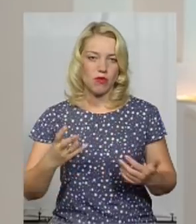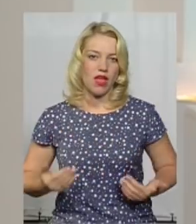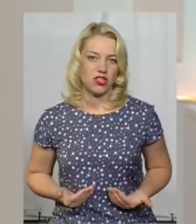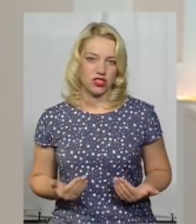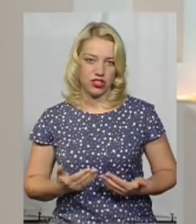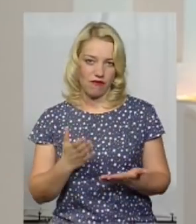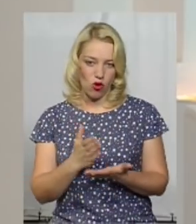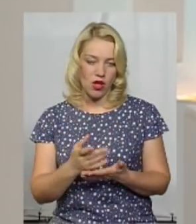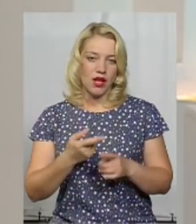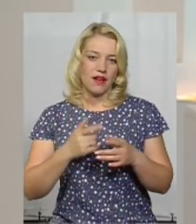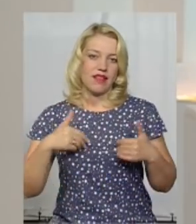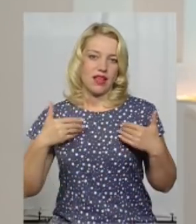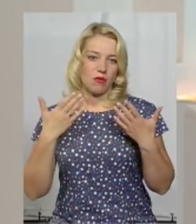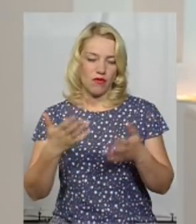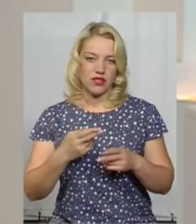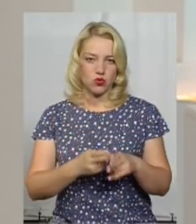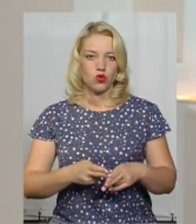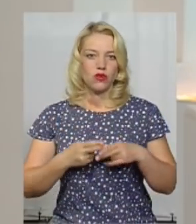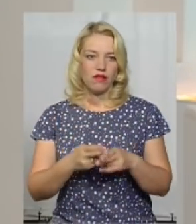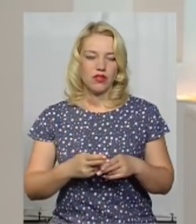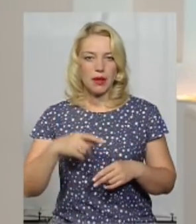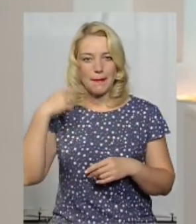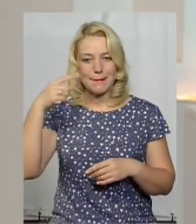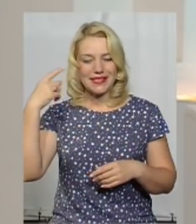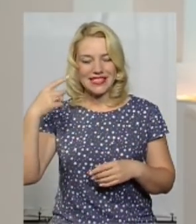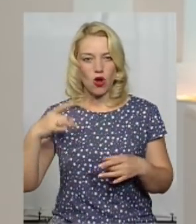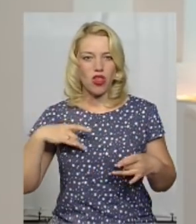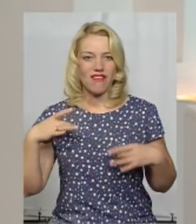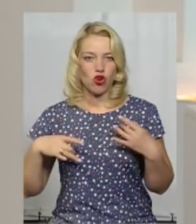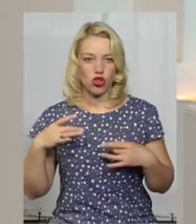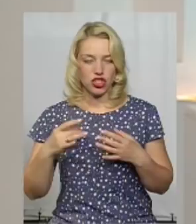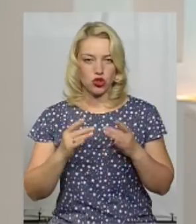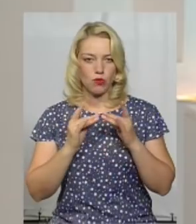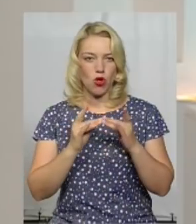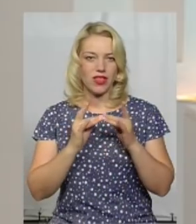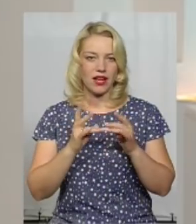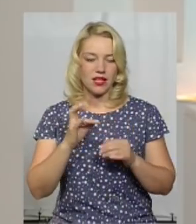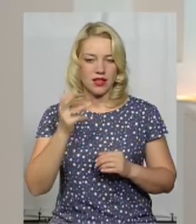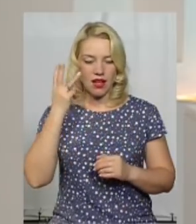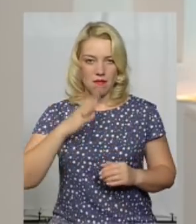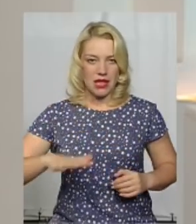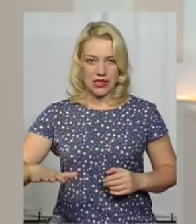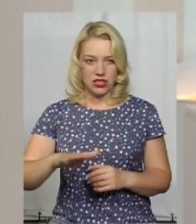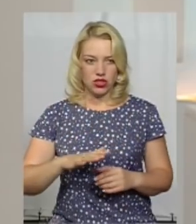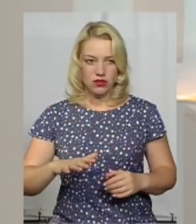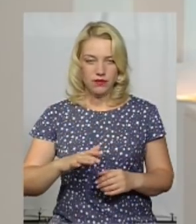Вітаємо вас. У Донаєвецькому психоневрологічному інтернаті на Хмельниччині